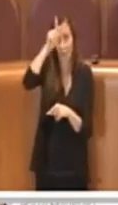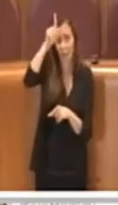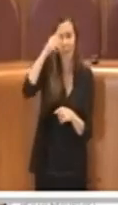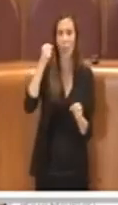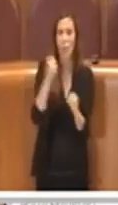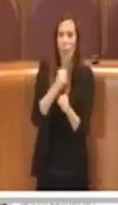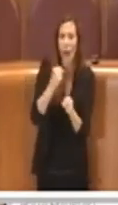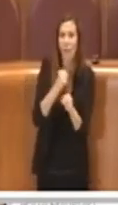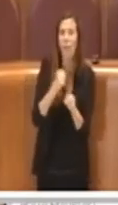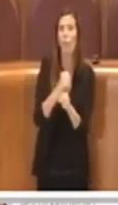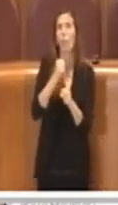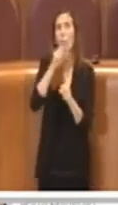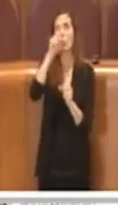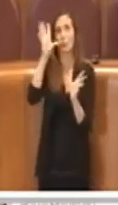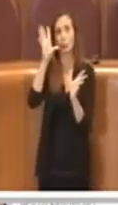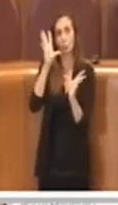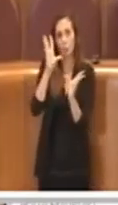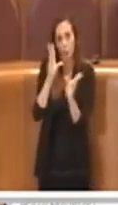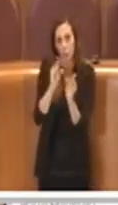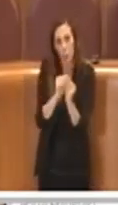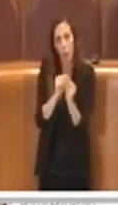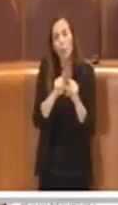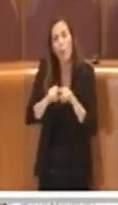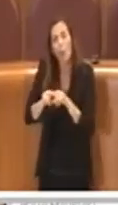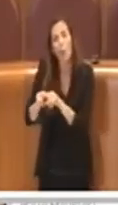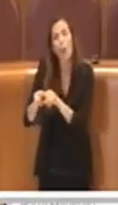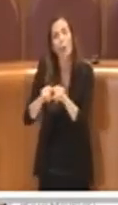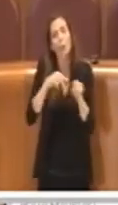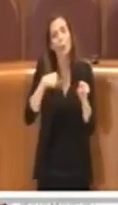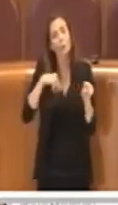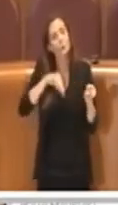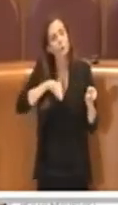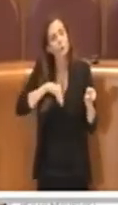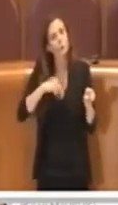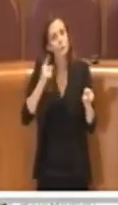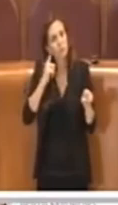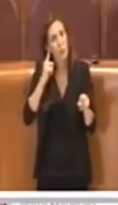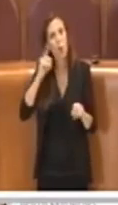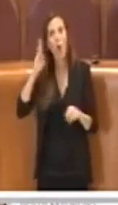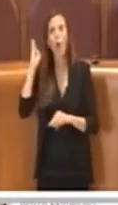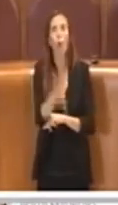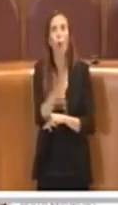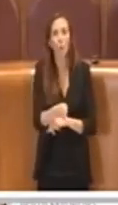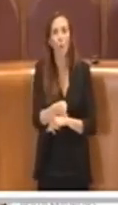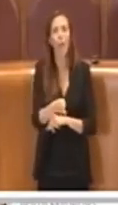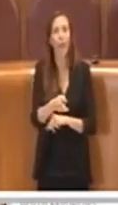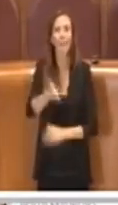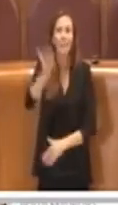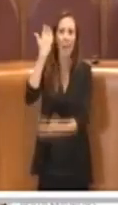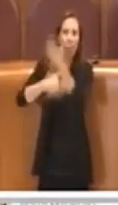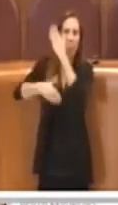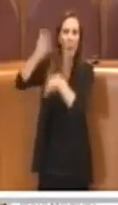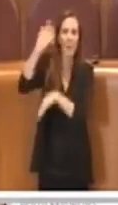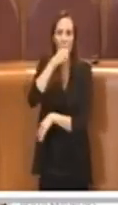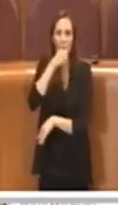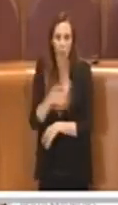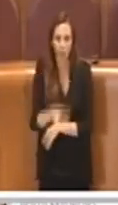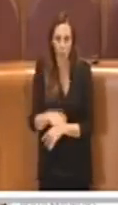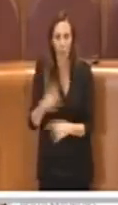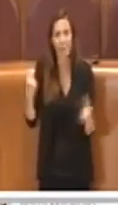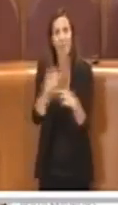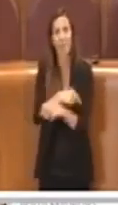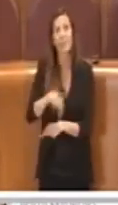collettiva ha costruito un sentire comune e una condanna condivisa del passato. In Italia invece si è avuta la